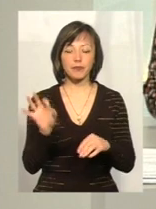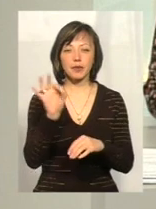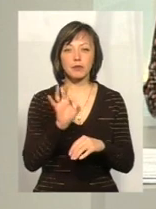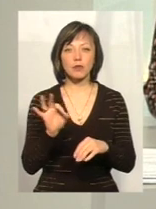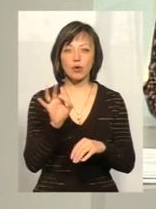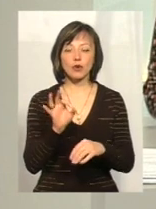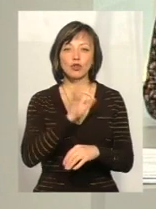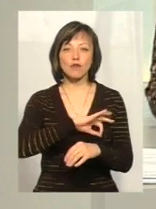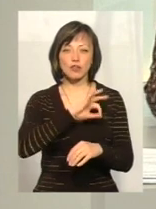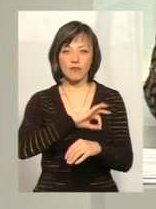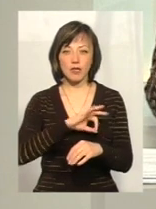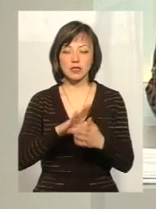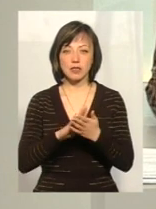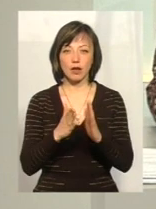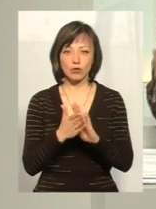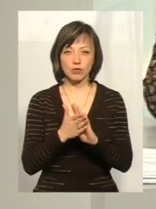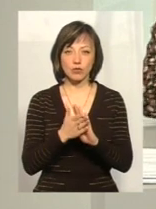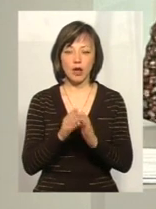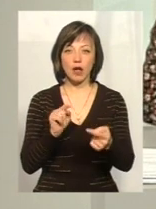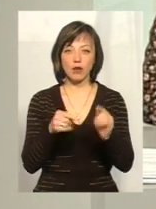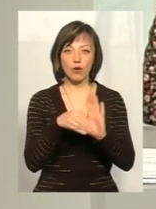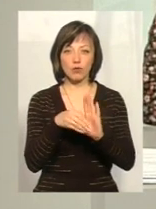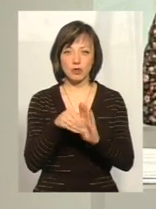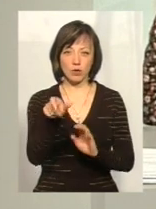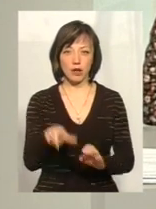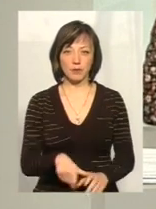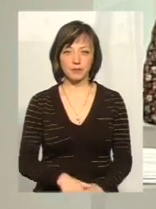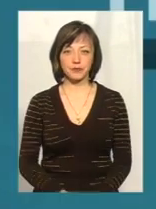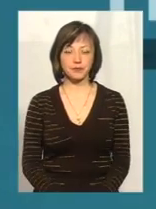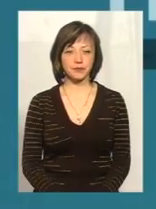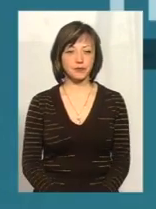зловживання статусом антикорупціонера. Прошу.